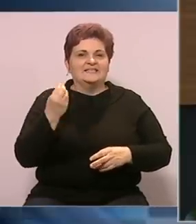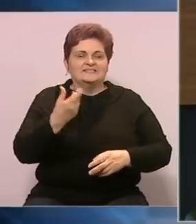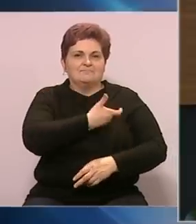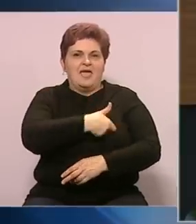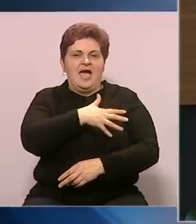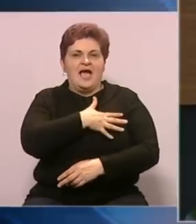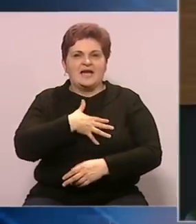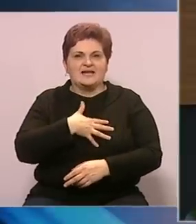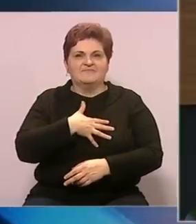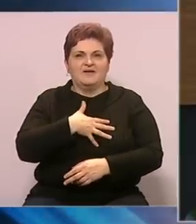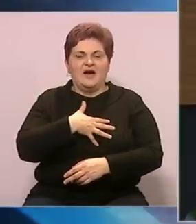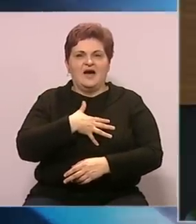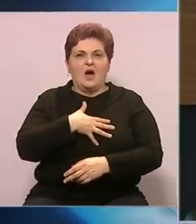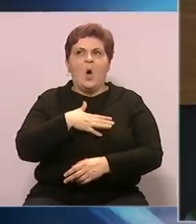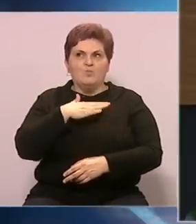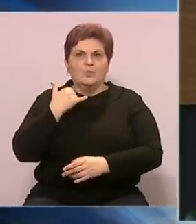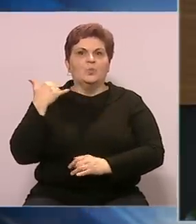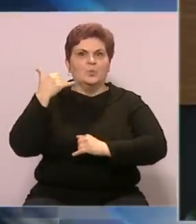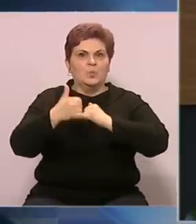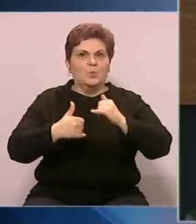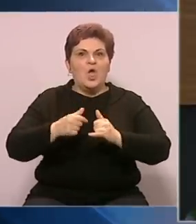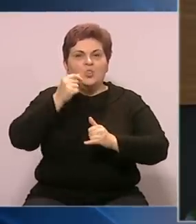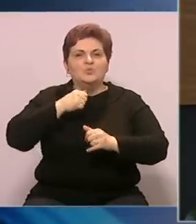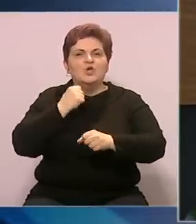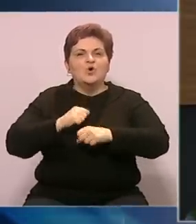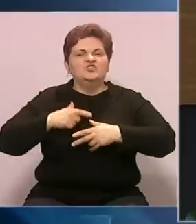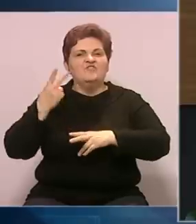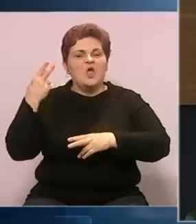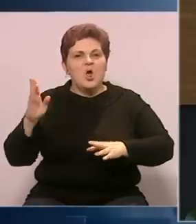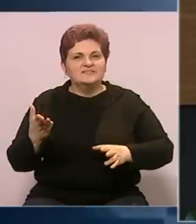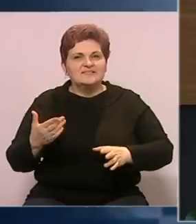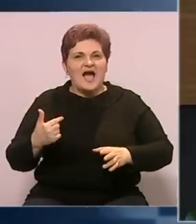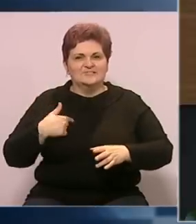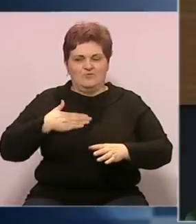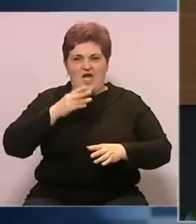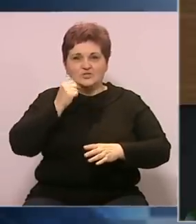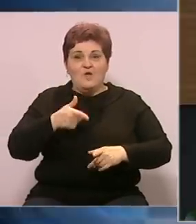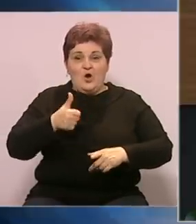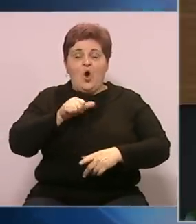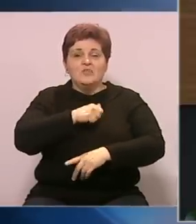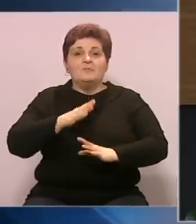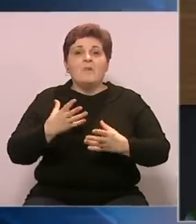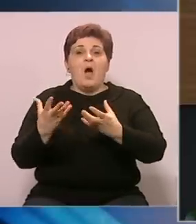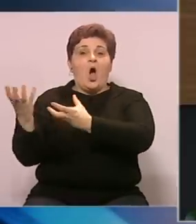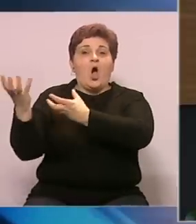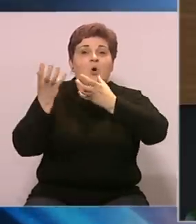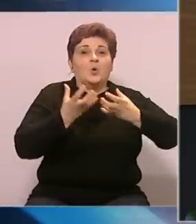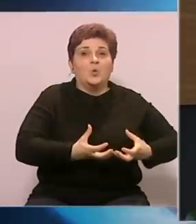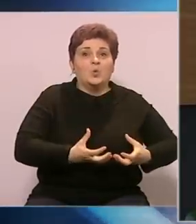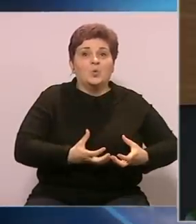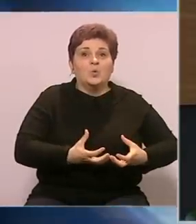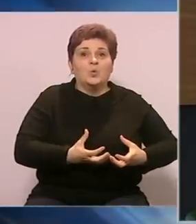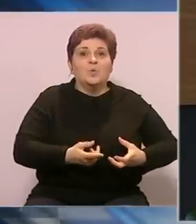Hrvatske, dosta dolazi i naše diaspore. A evo možemo reći da ove godine i po prvi put imamo grupu koja dolazi